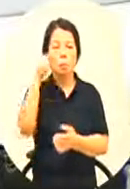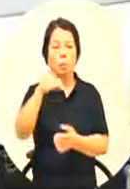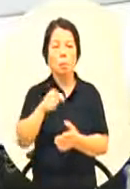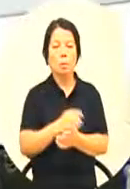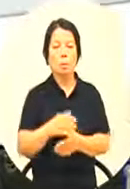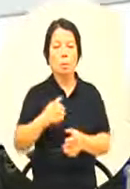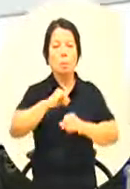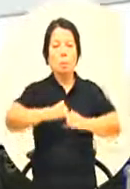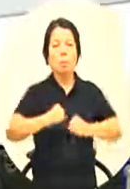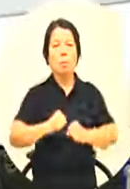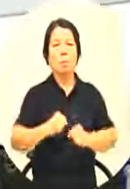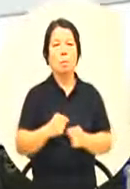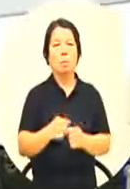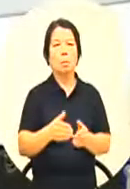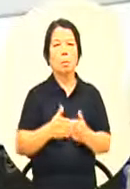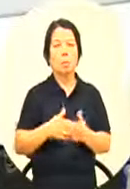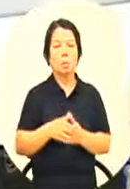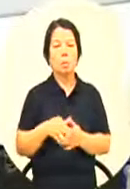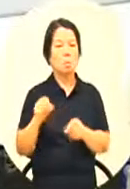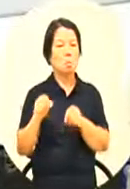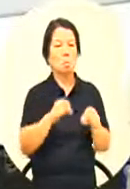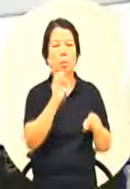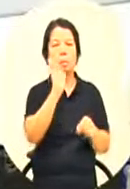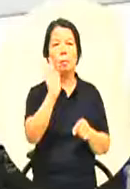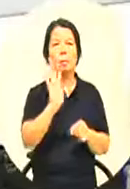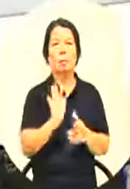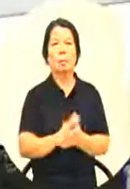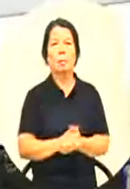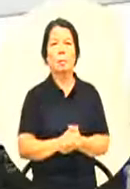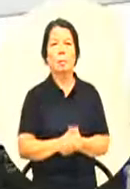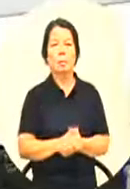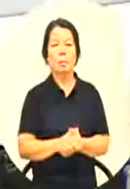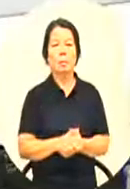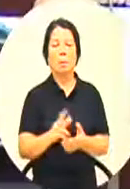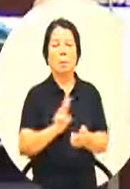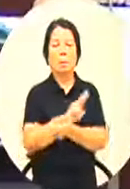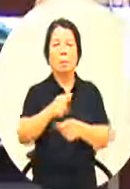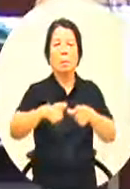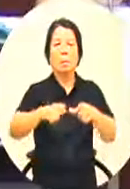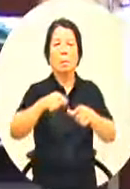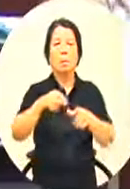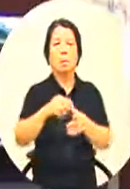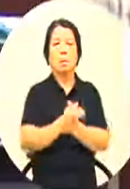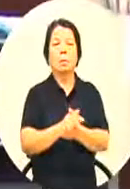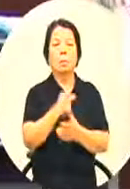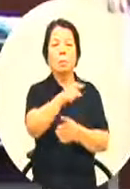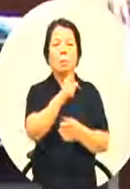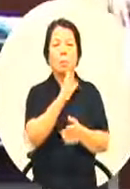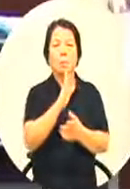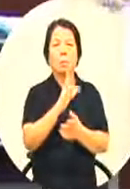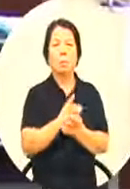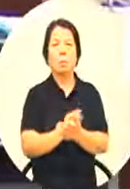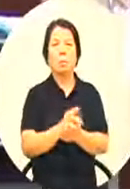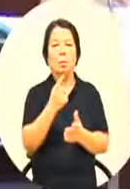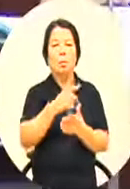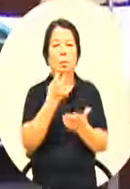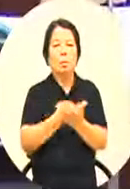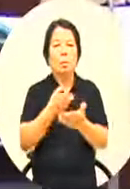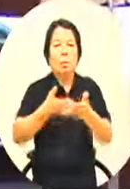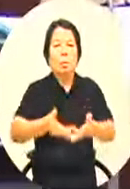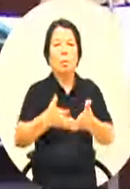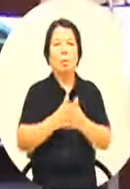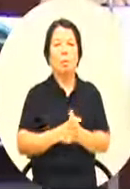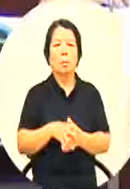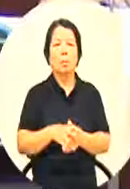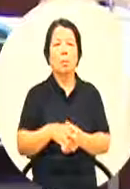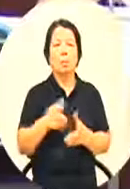健康的脚步我们是不能等的那个林园提到的这个问题真的是非常严重而且值得市